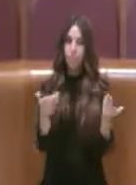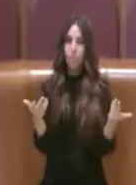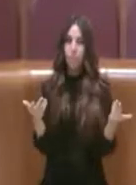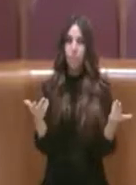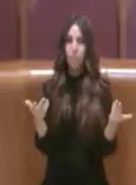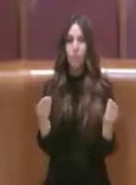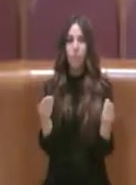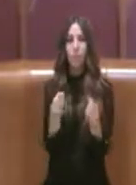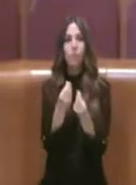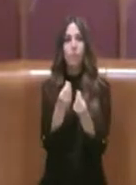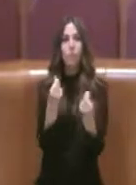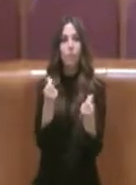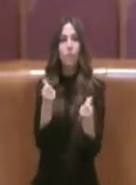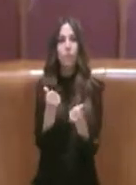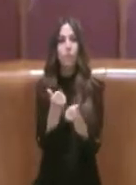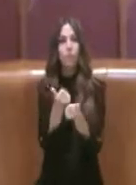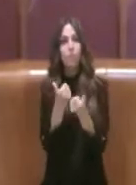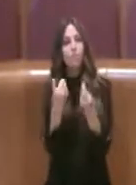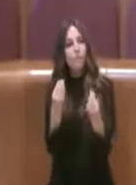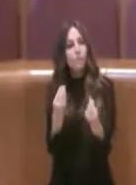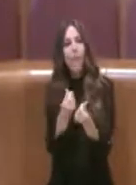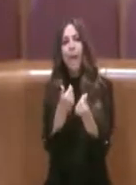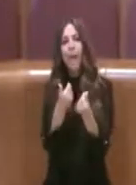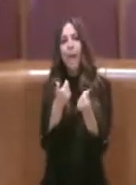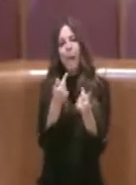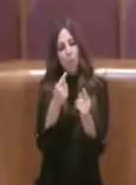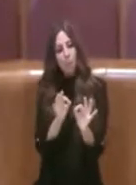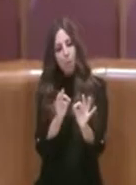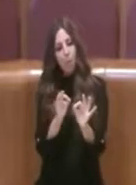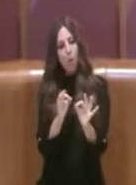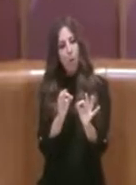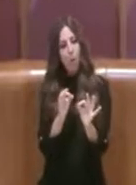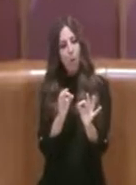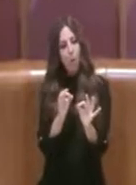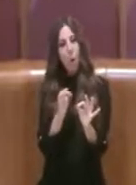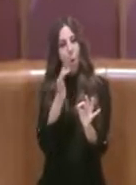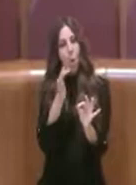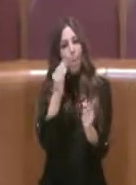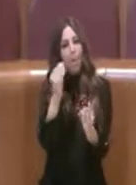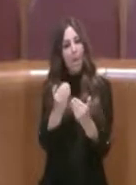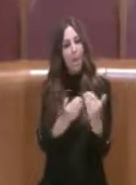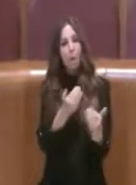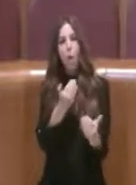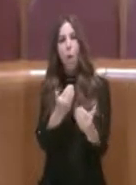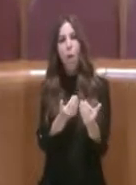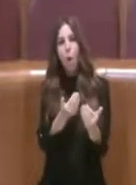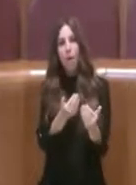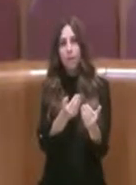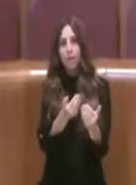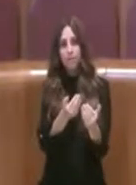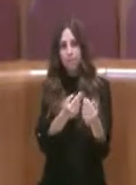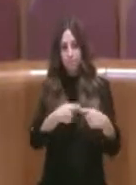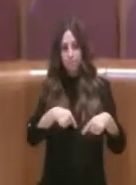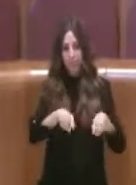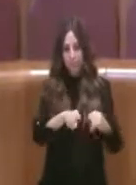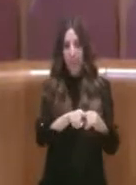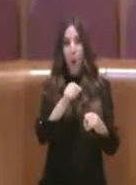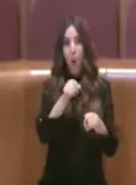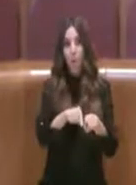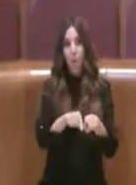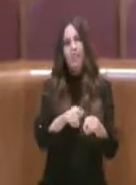armonizzate rispetto a quanto accade in quest'Aula e altre questioni riguardanti delle